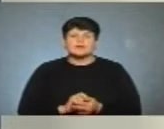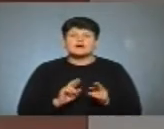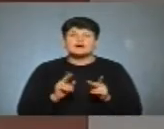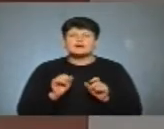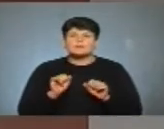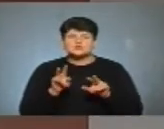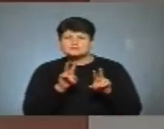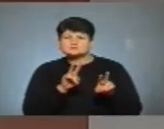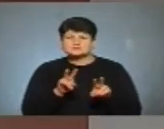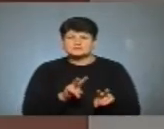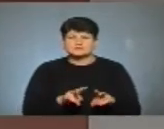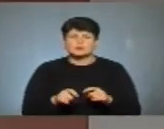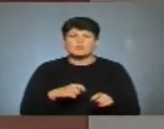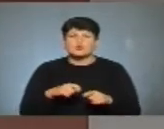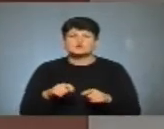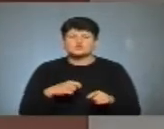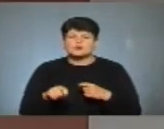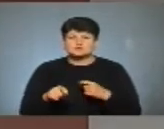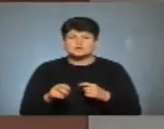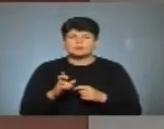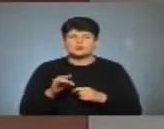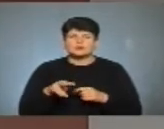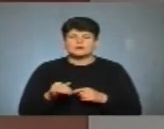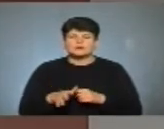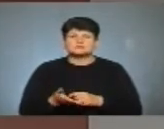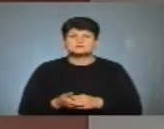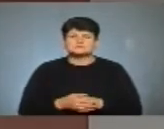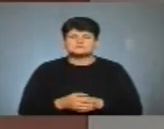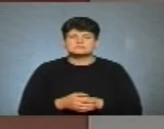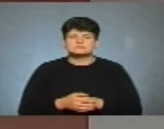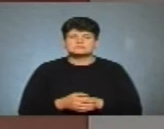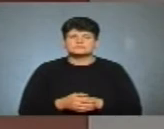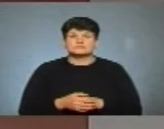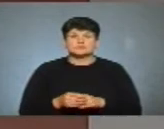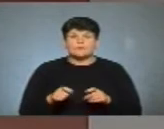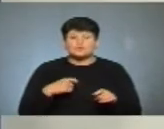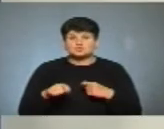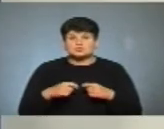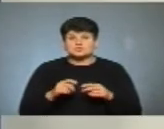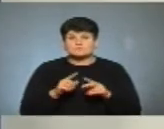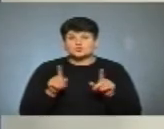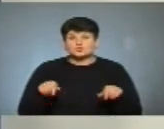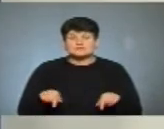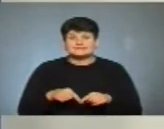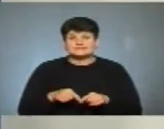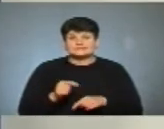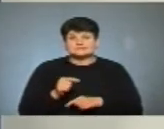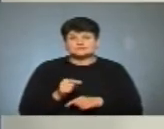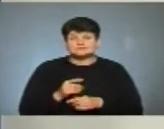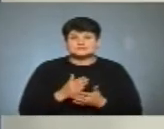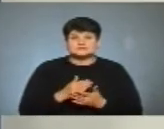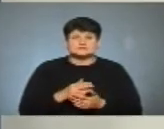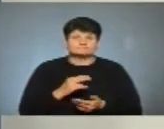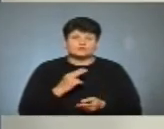відслідкувати пошкоджений бюлетень? неодноразово працювали вже на виборах. Є якась? Пошкоджений бюлетень, ну, тут мається на увазі,